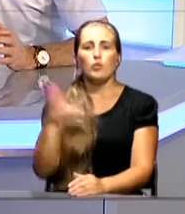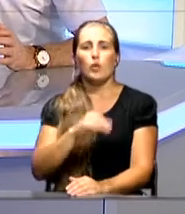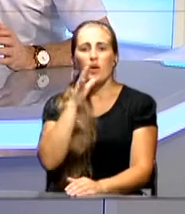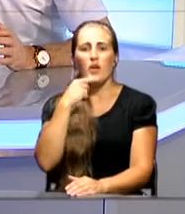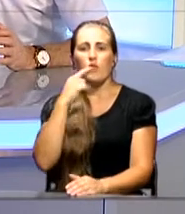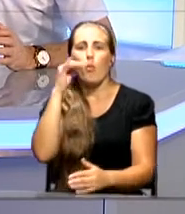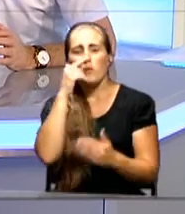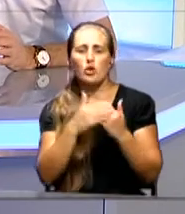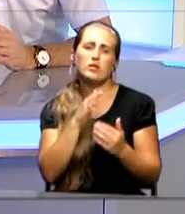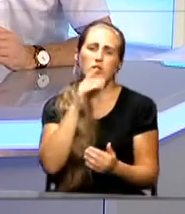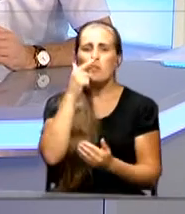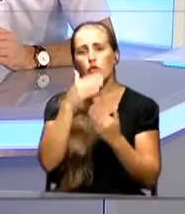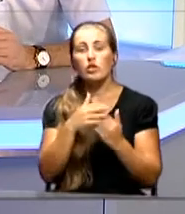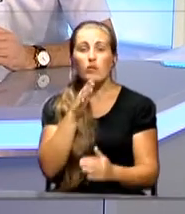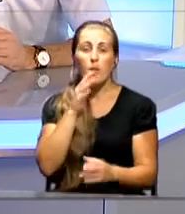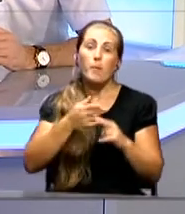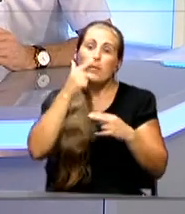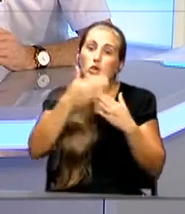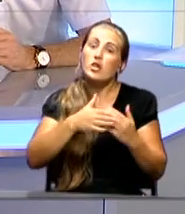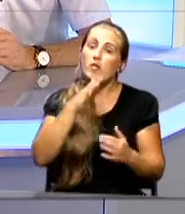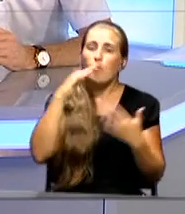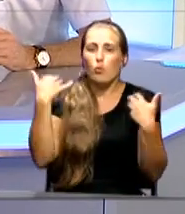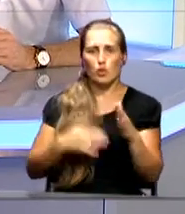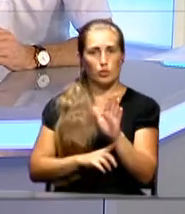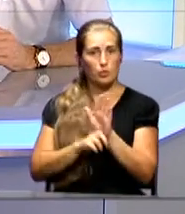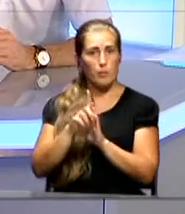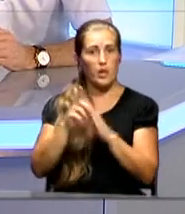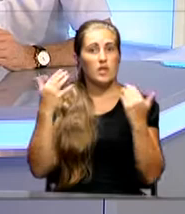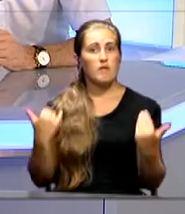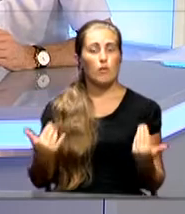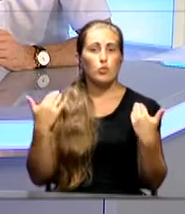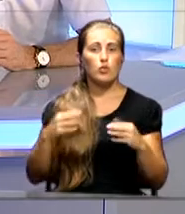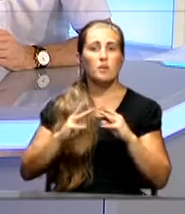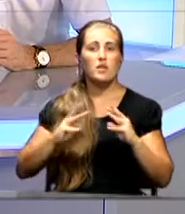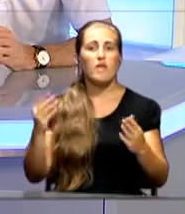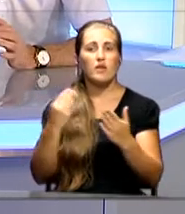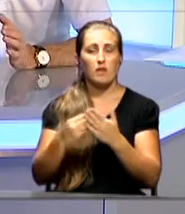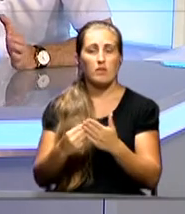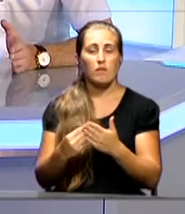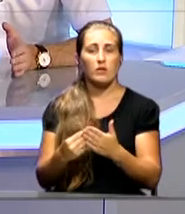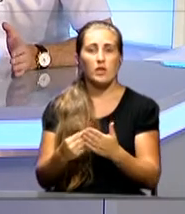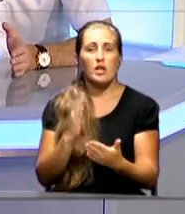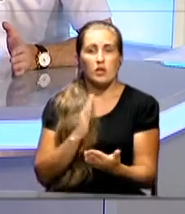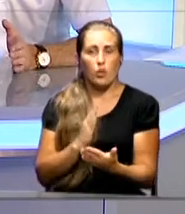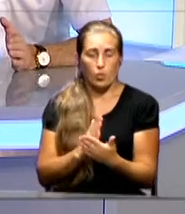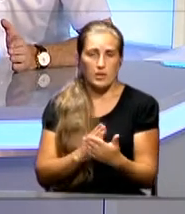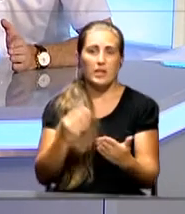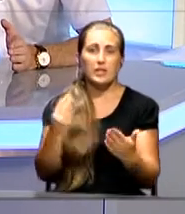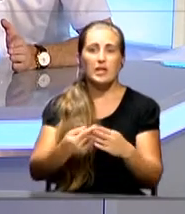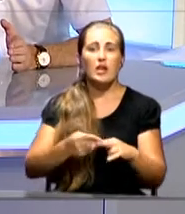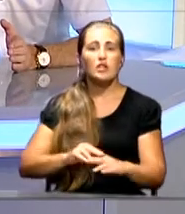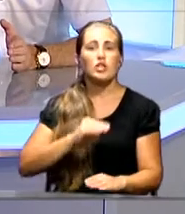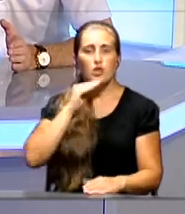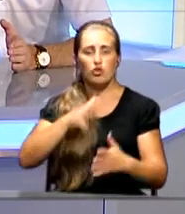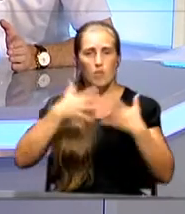ближайшее время, ближайшее время. Вот ближайшее время как раз наступило. Сегодня уже в Министерстве финансов находятся деньги. Это достаточно